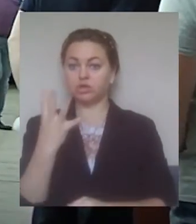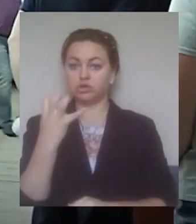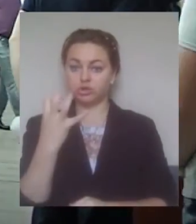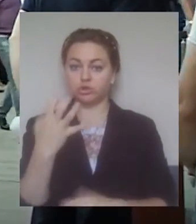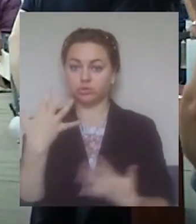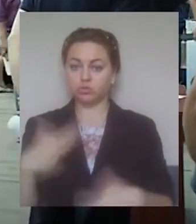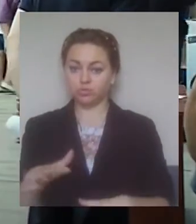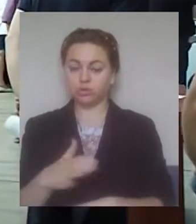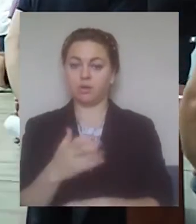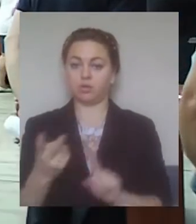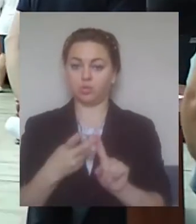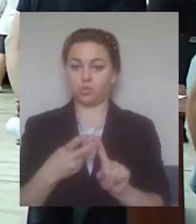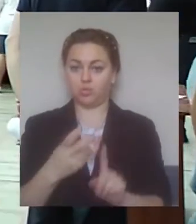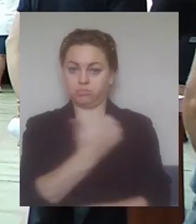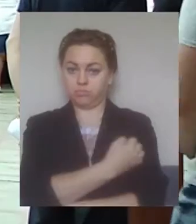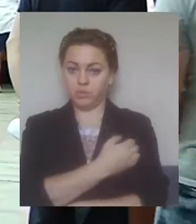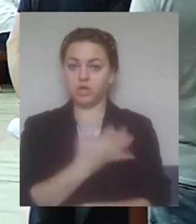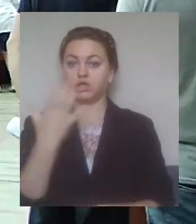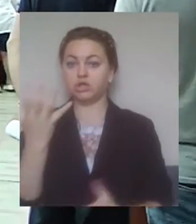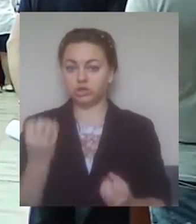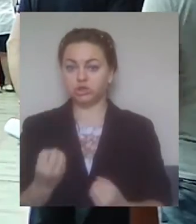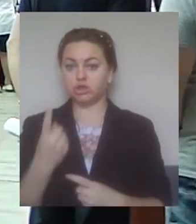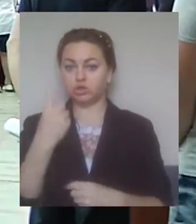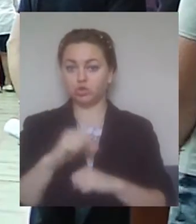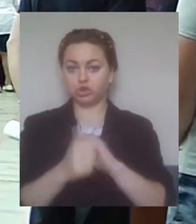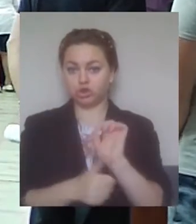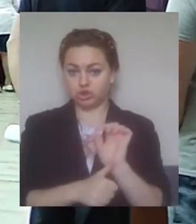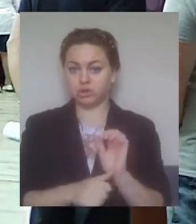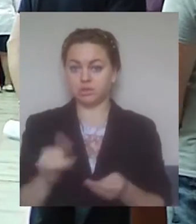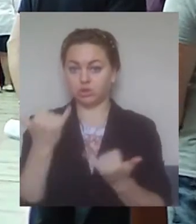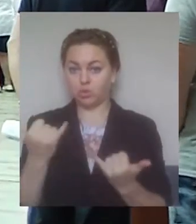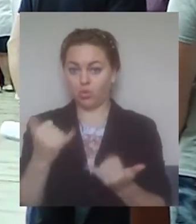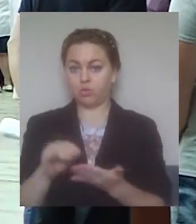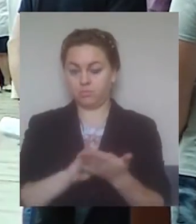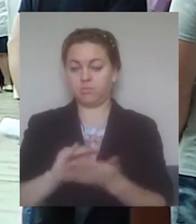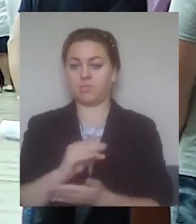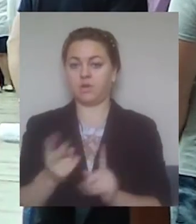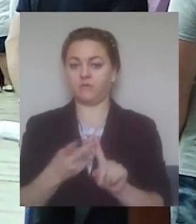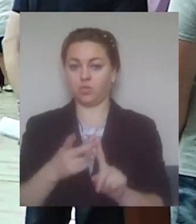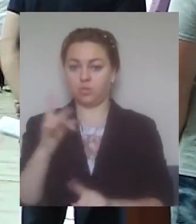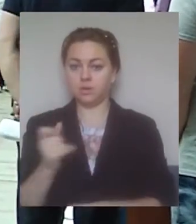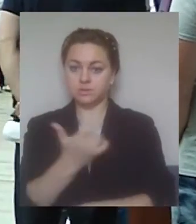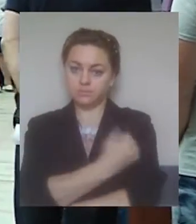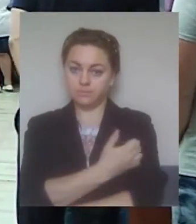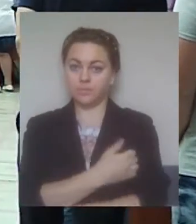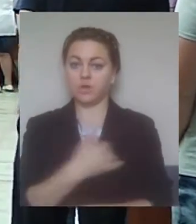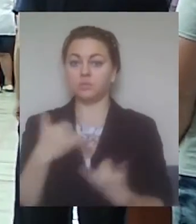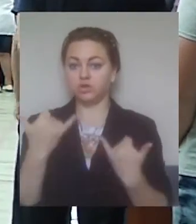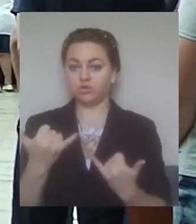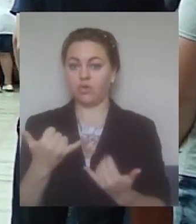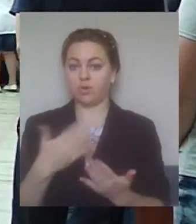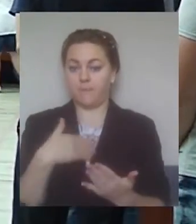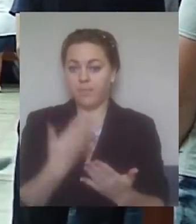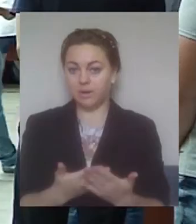ревакцинацію. І ще 116 сьогодні також проходять ревакцинацію. Своїм прикладом, своїми діями рятувальники